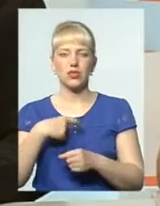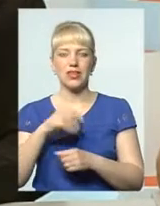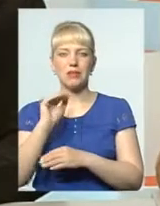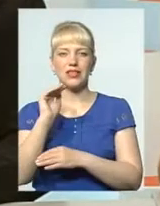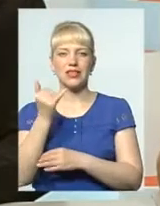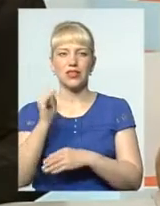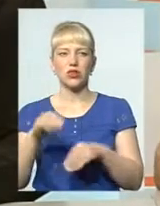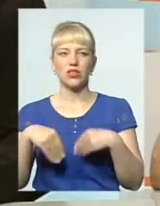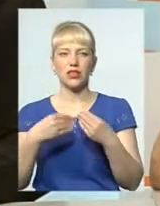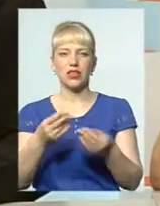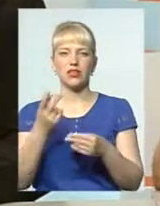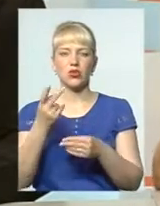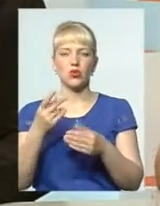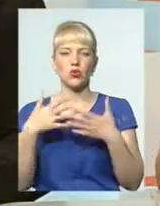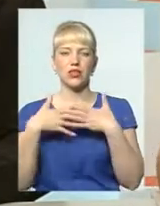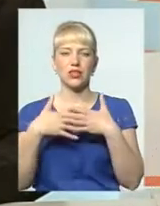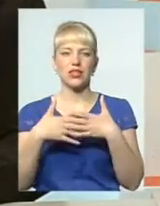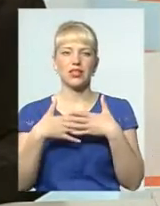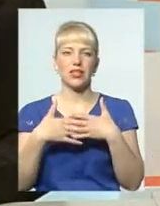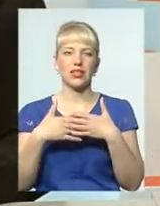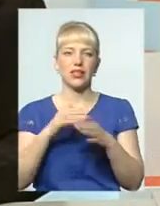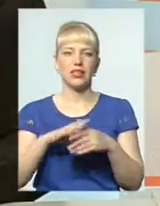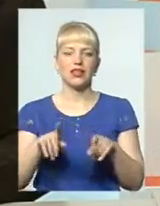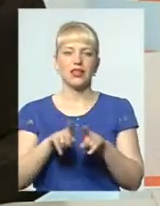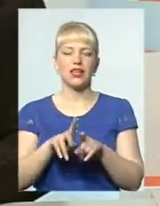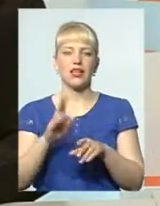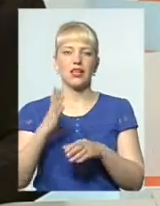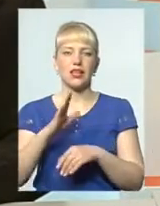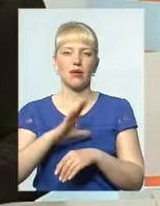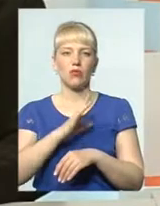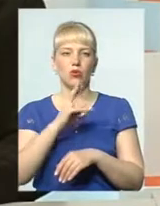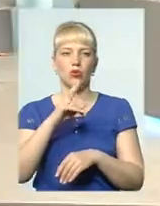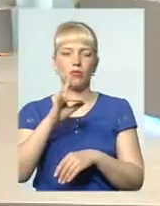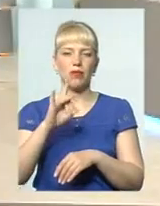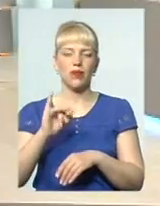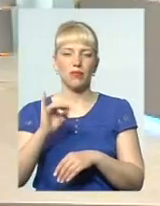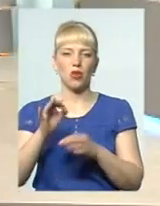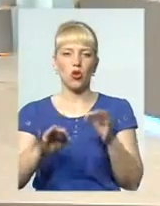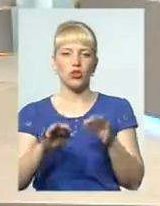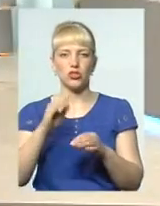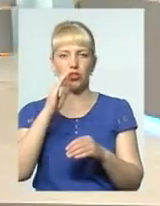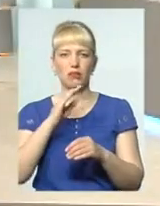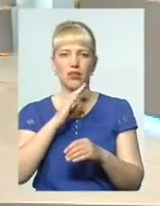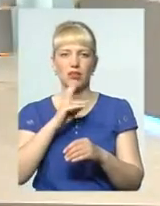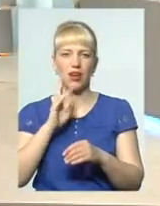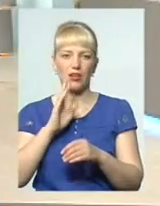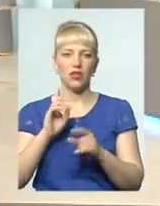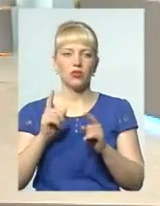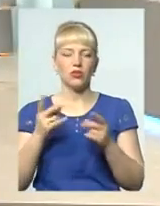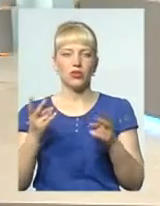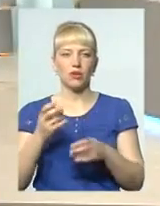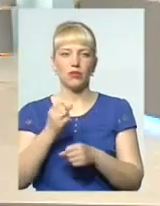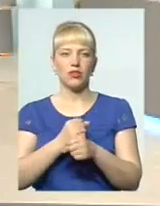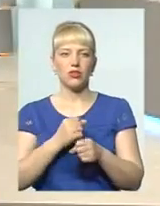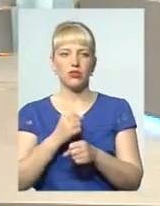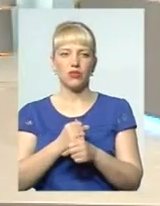дитину і дати її друге дихання. Не те, яке було раніше при батьків біологічних. Тому потрібно працювати